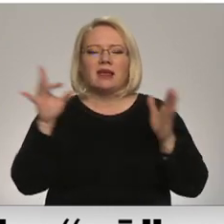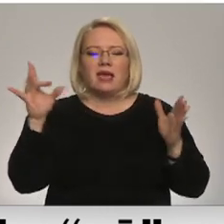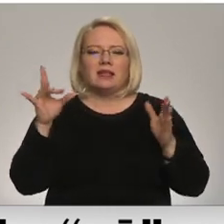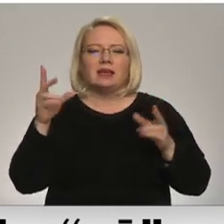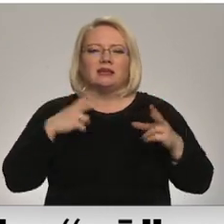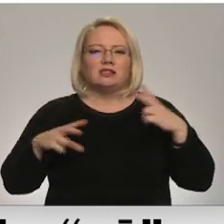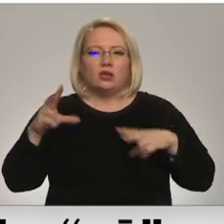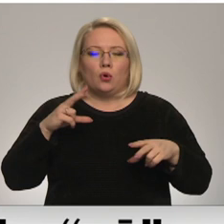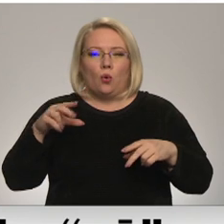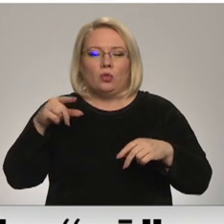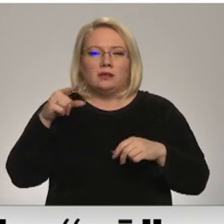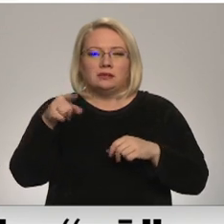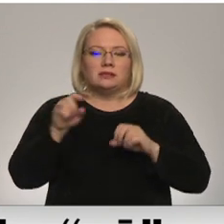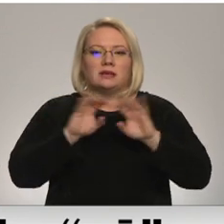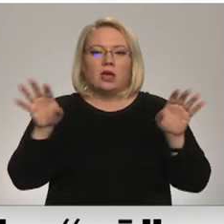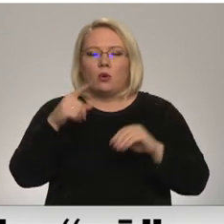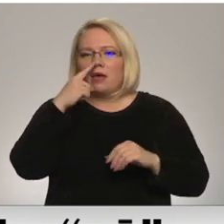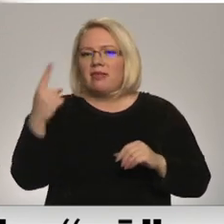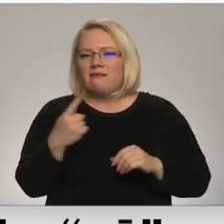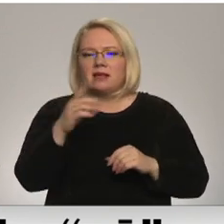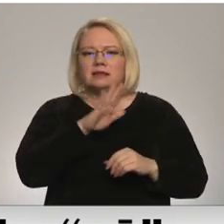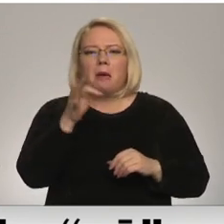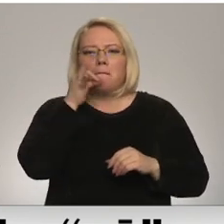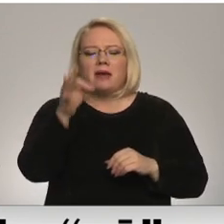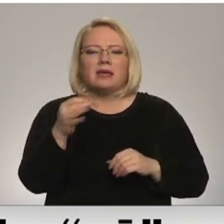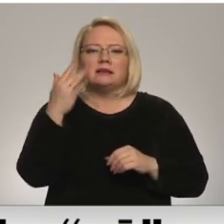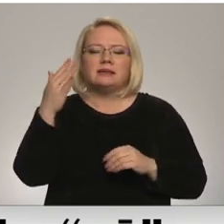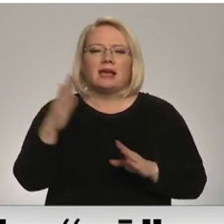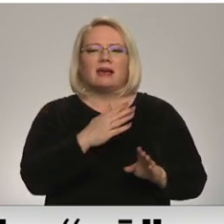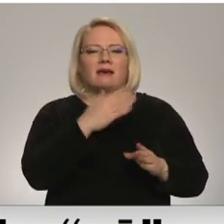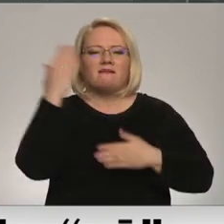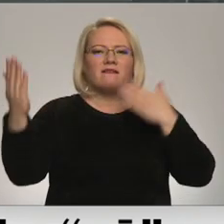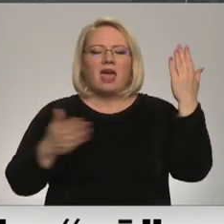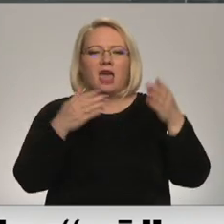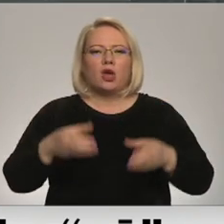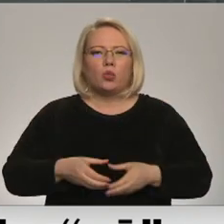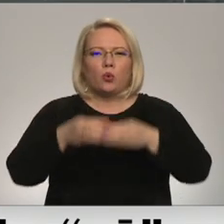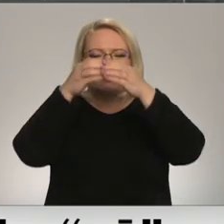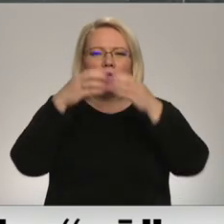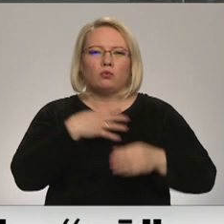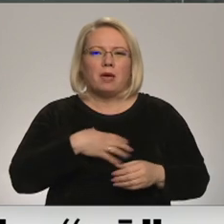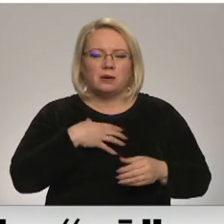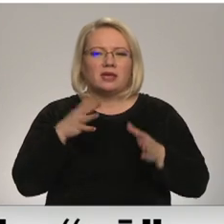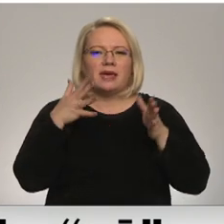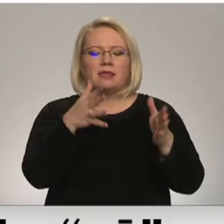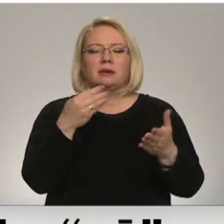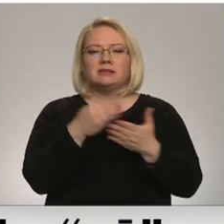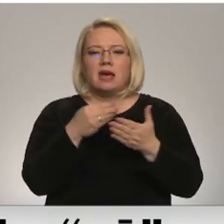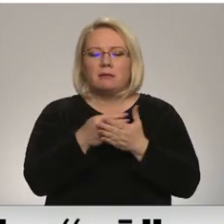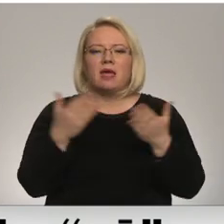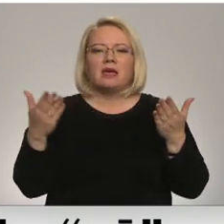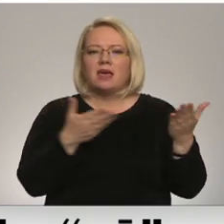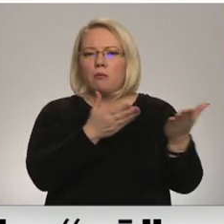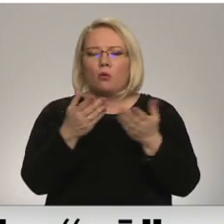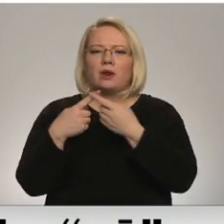Lazdāns skaidro, ka neviens šodien nepateiks, cik vēja tur bija nepieciešams, lai ietekmētu cenu, bet jebkura alternatīvā enerģija